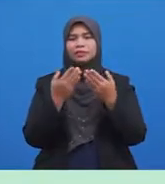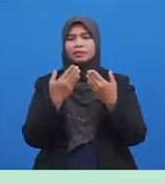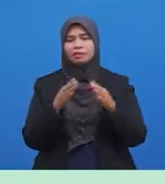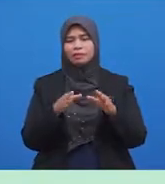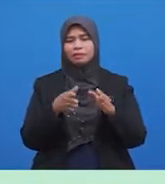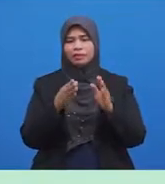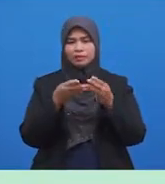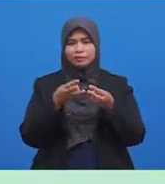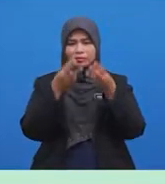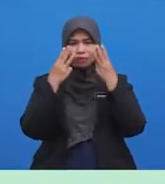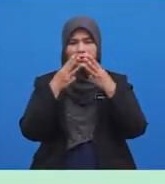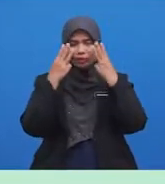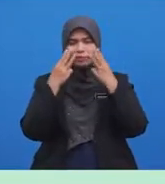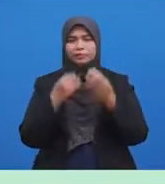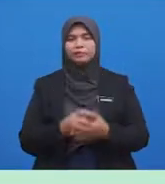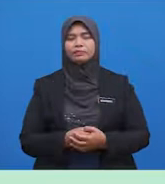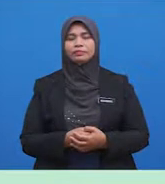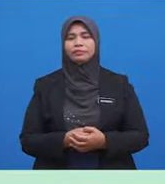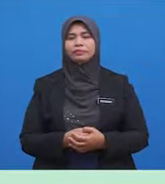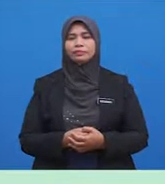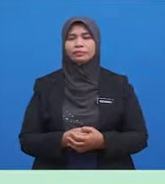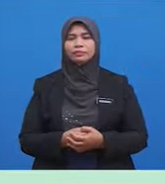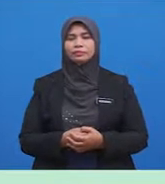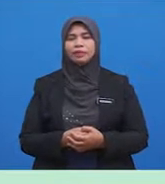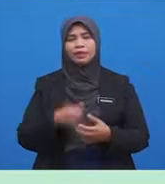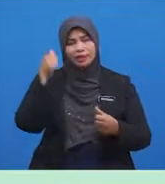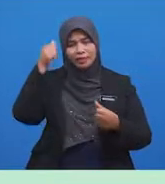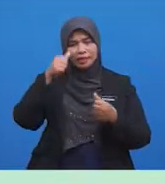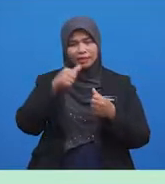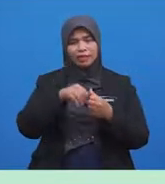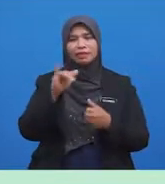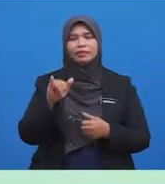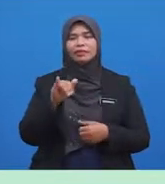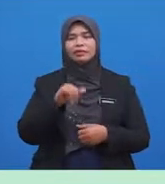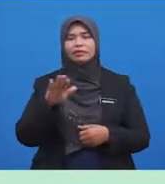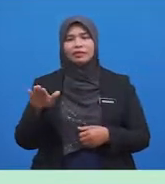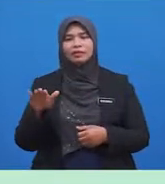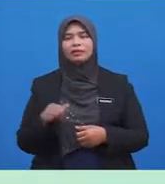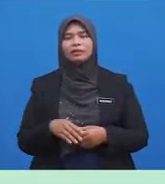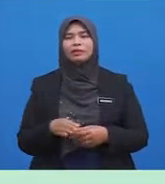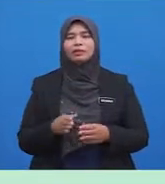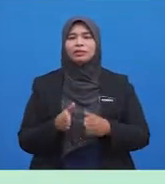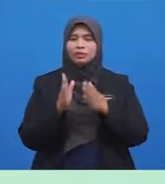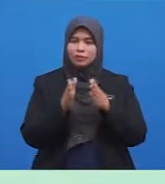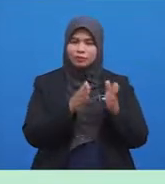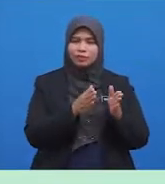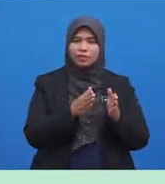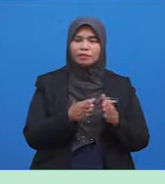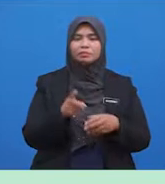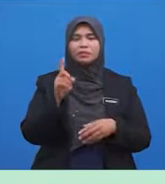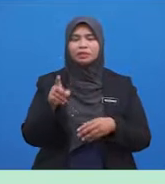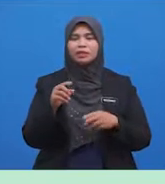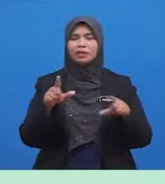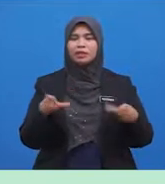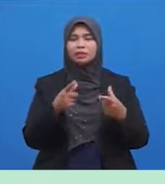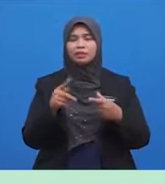Doa Selepas Wuduk Ingat Ya Adik-adik Tertib Haruslah